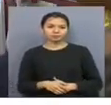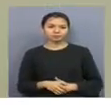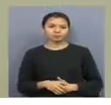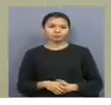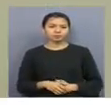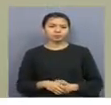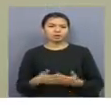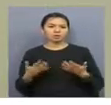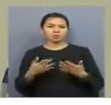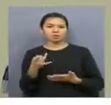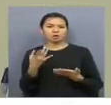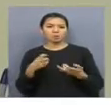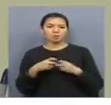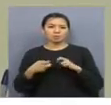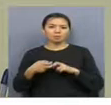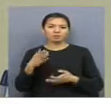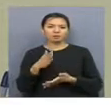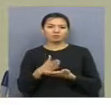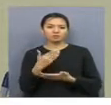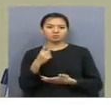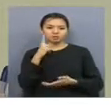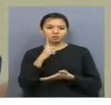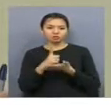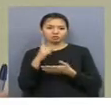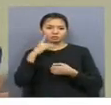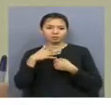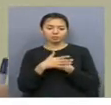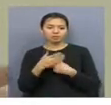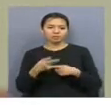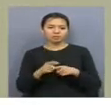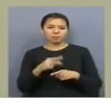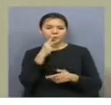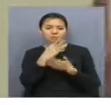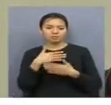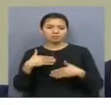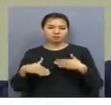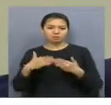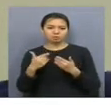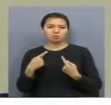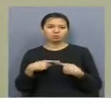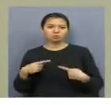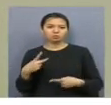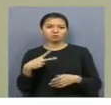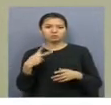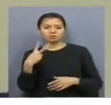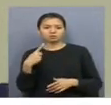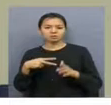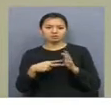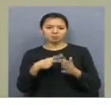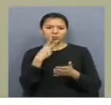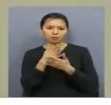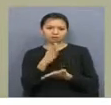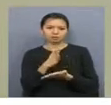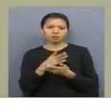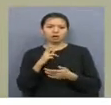Қай ауданда қандай проблемалар бар екенін сіз жақсы білуіңіз керек. Бұл көрсеткіш тұм төмен түскен. Басқа аудандарда 32-37-ні көрсетеді.